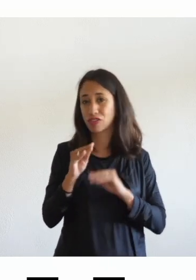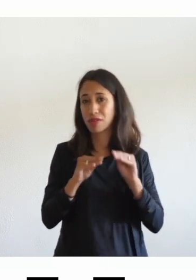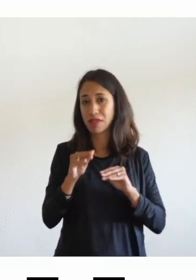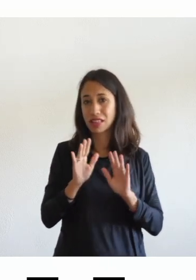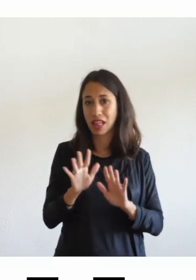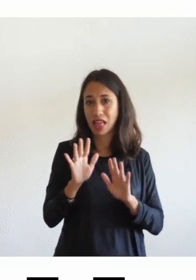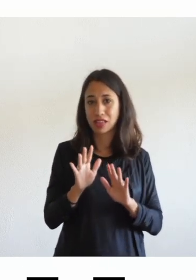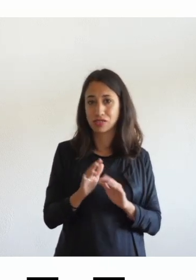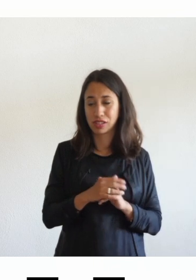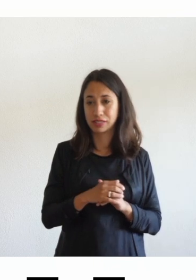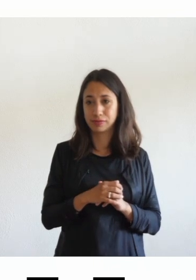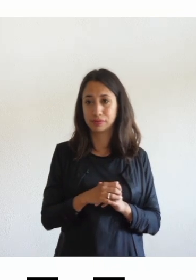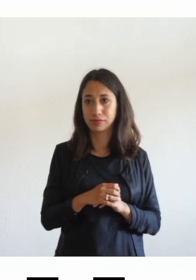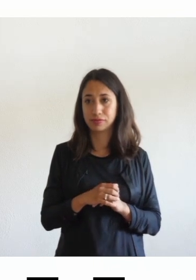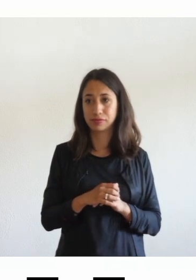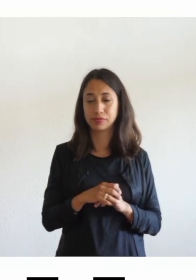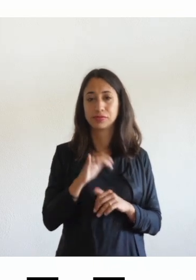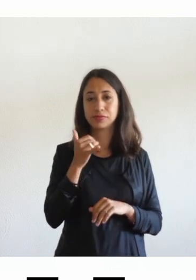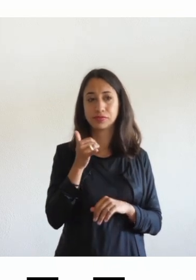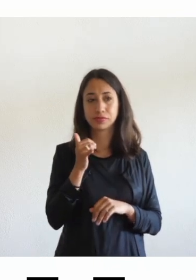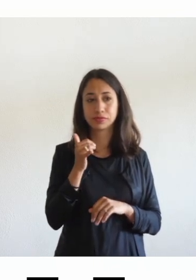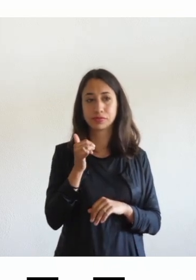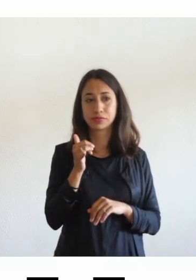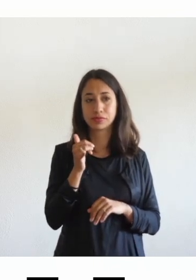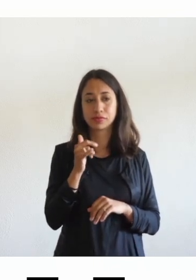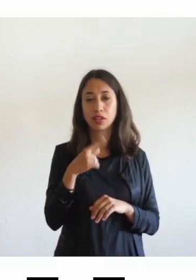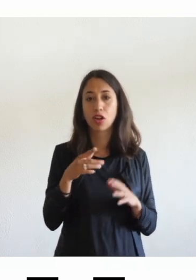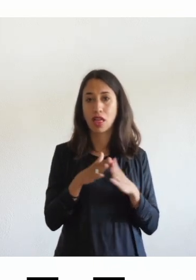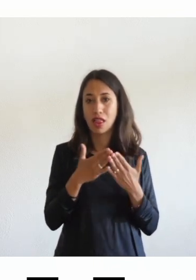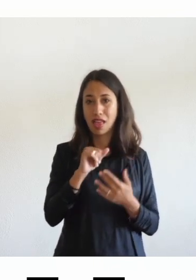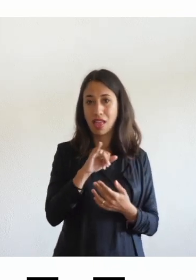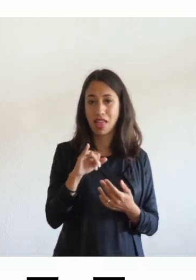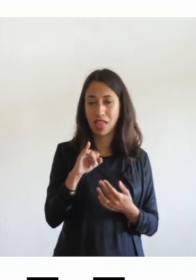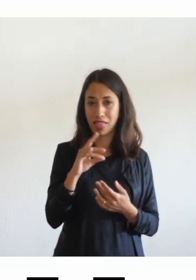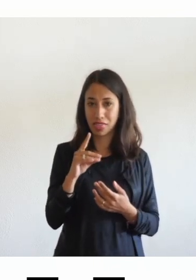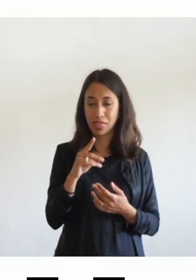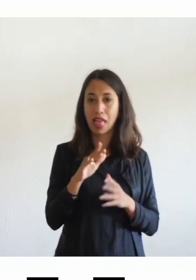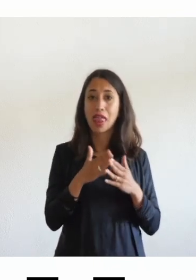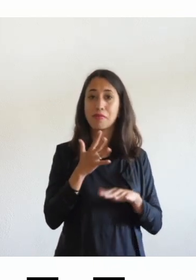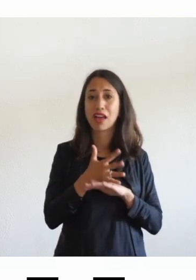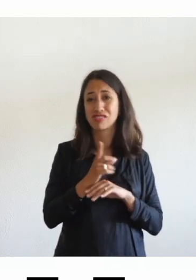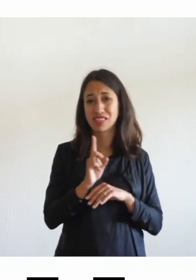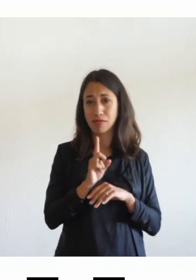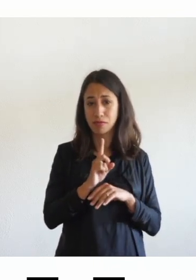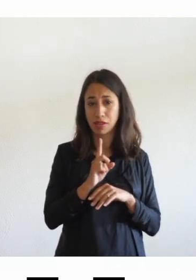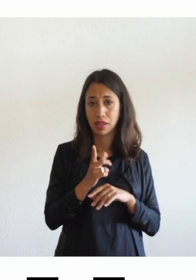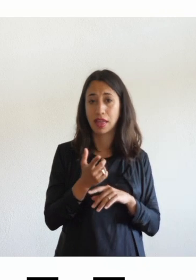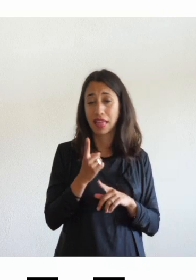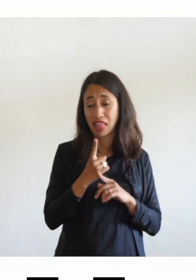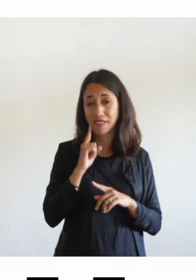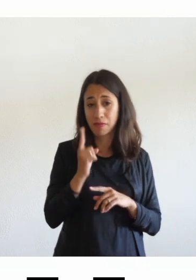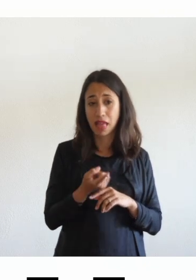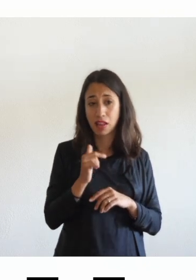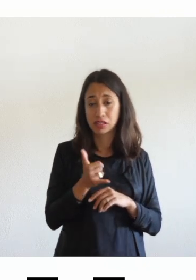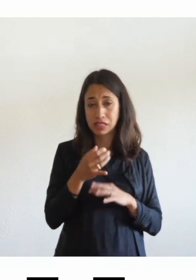sì allora in realtà i nostri libri quelli di AID non sono libri accessibili e devono essere migliorati